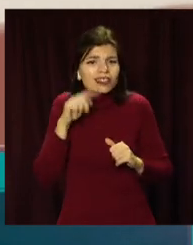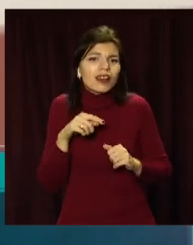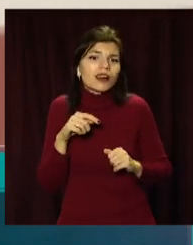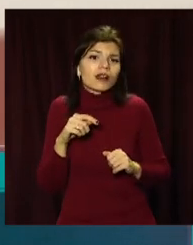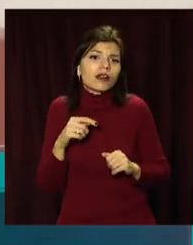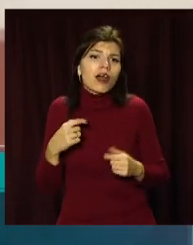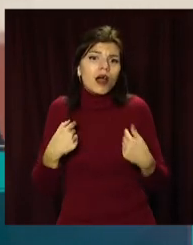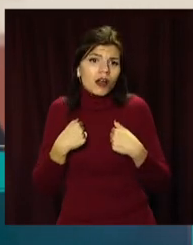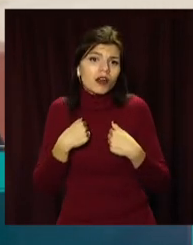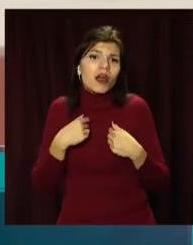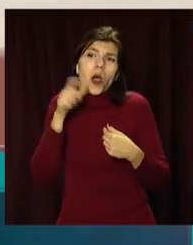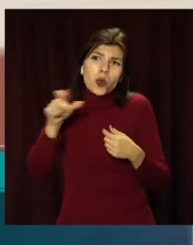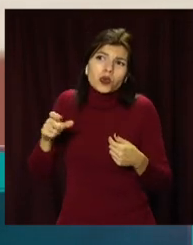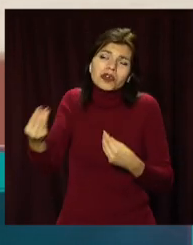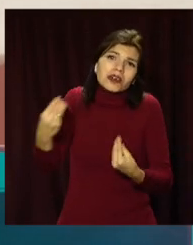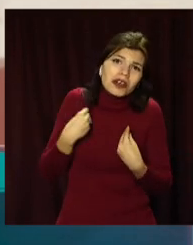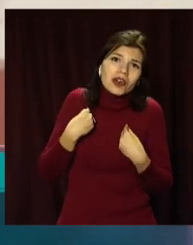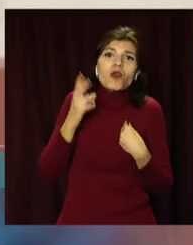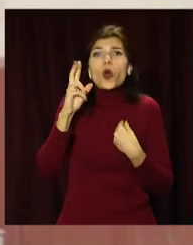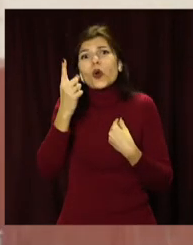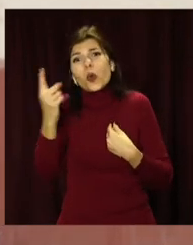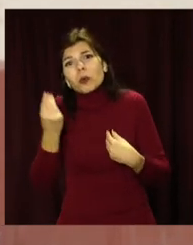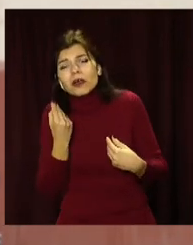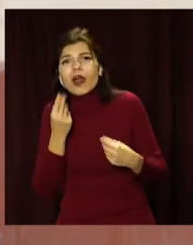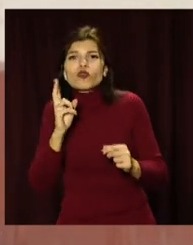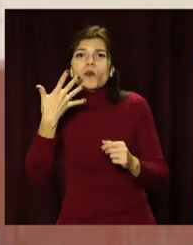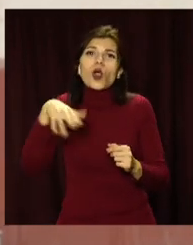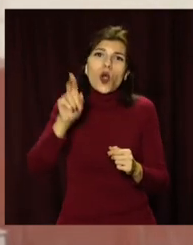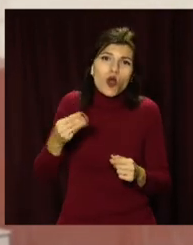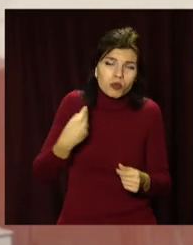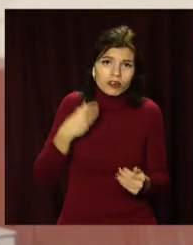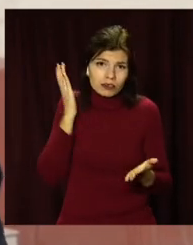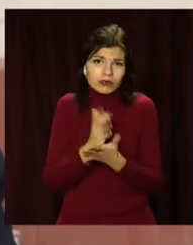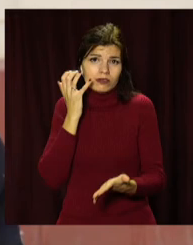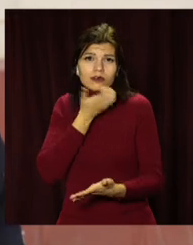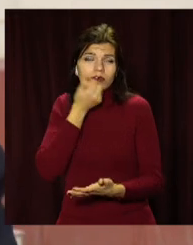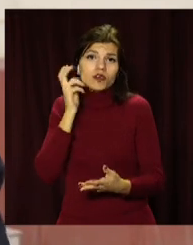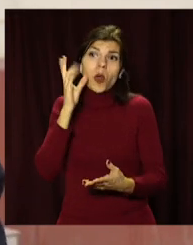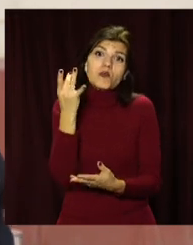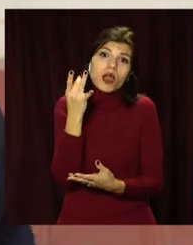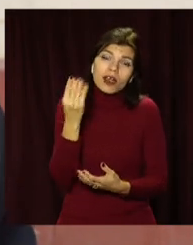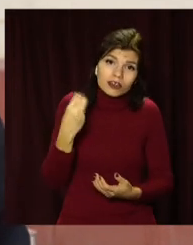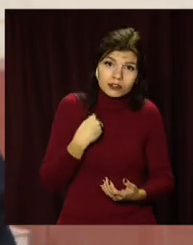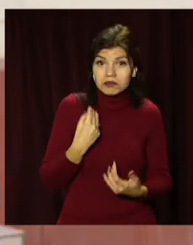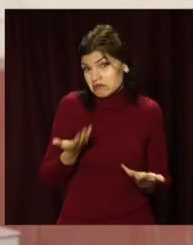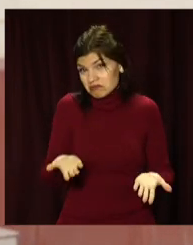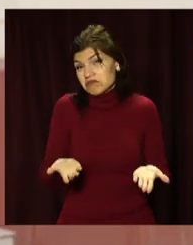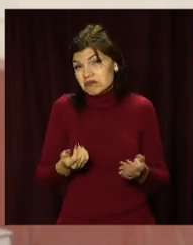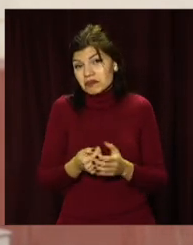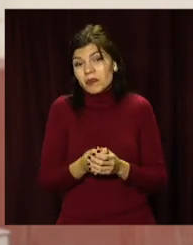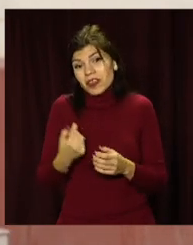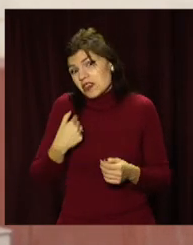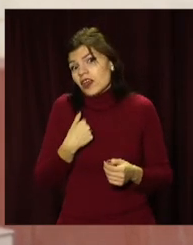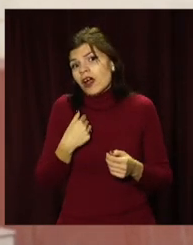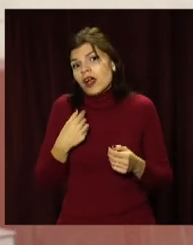мені люди дають там, той гривні, той 50 копійок, той 5 рублів. Знаєте, я